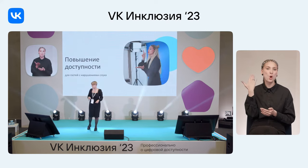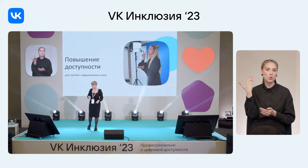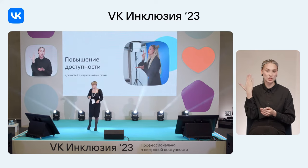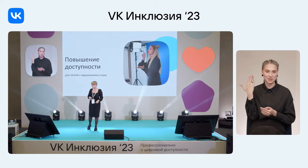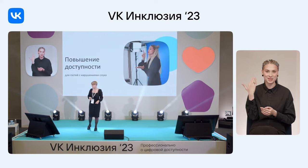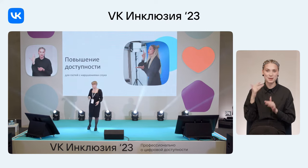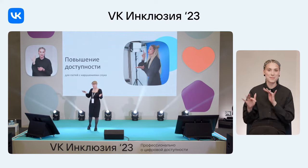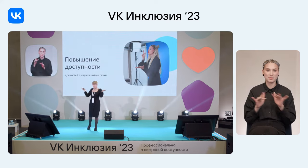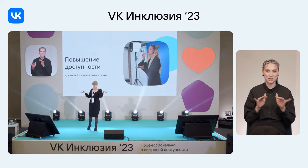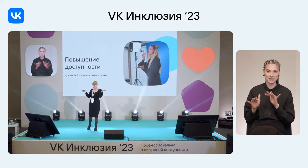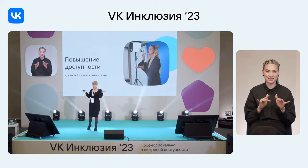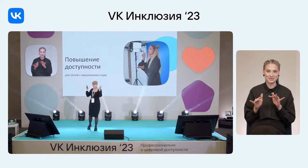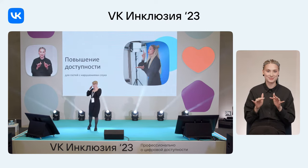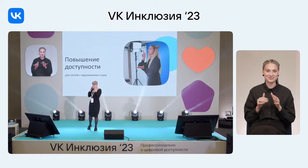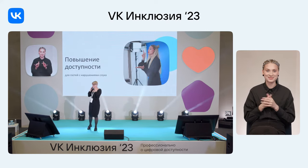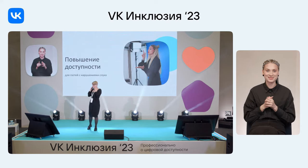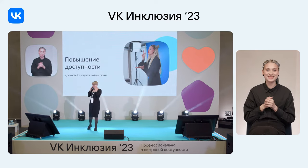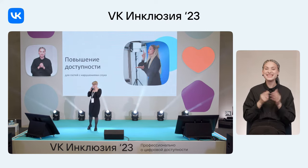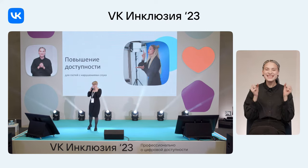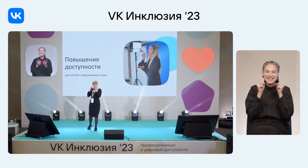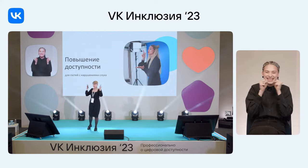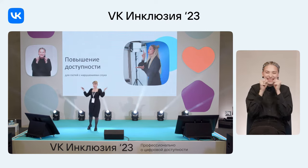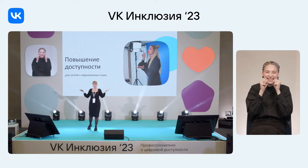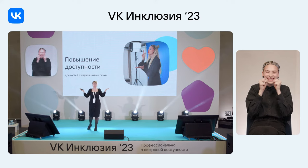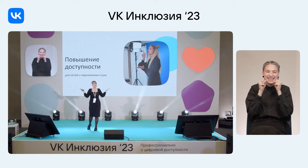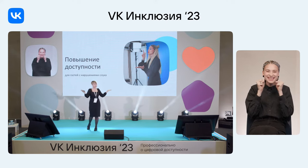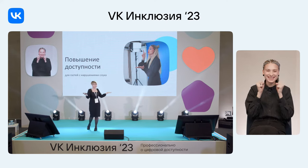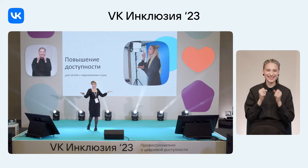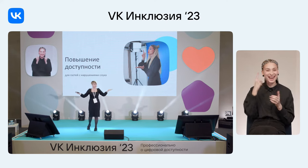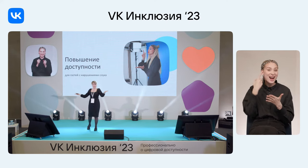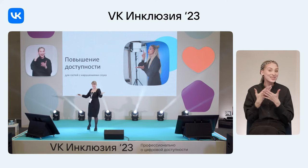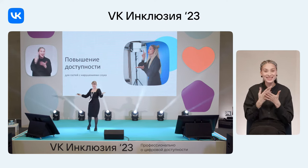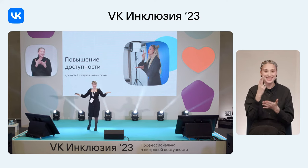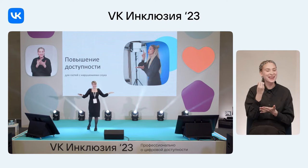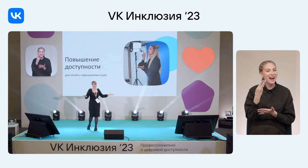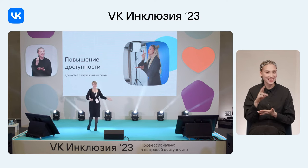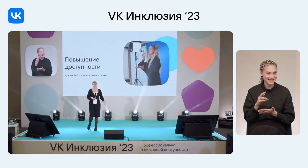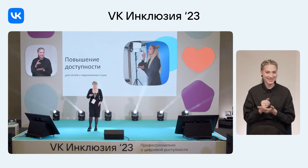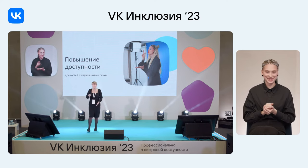прошлых мероприятий. Ой, а кто же это? Кажется, это Катя Кононенко.